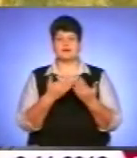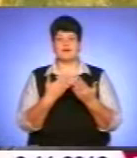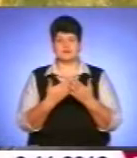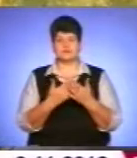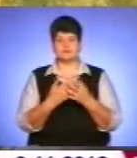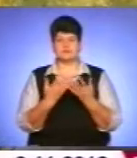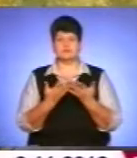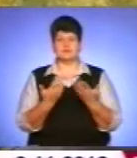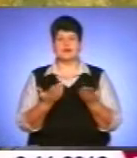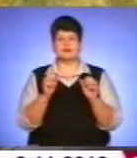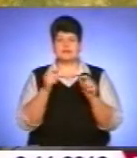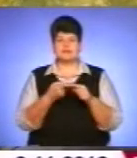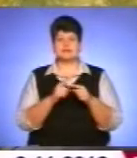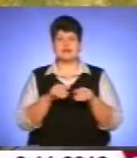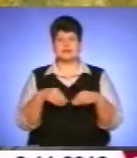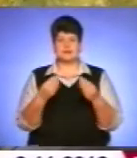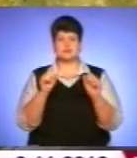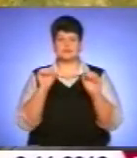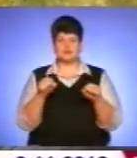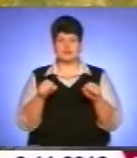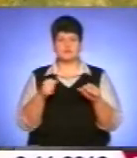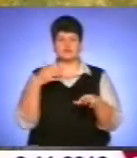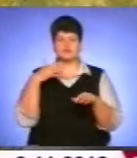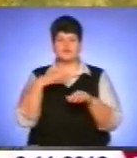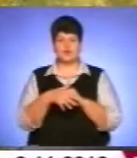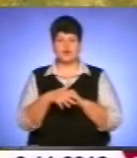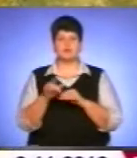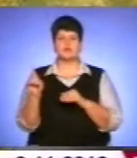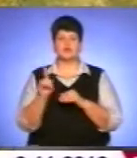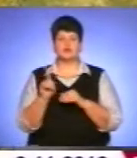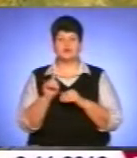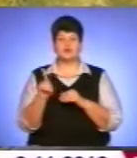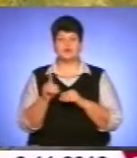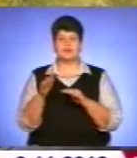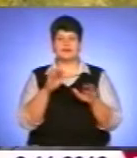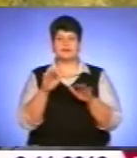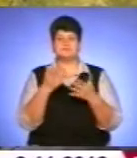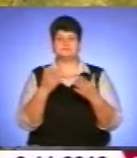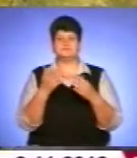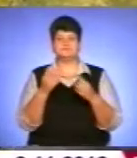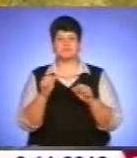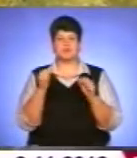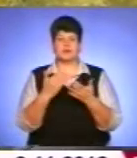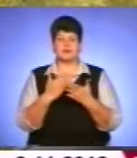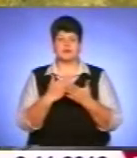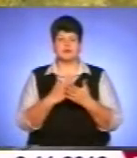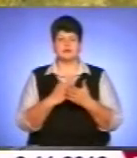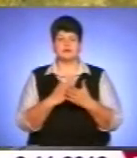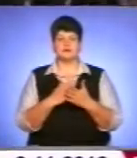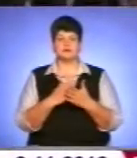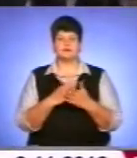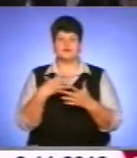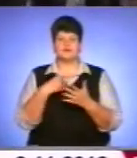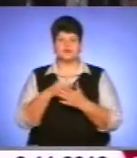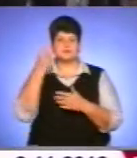але він дасть можливість усвідомити, що на якоїсь стадії зараз знаходиться абітурієнт в своїх